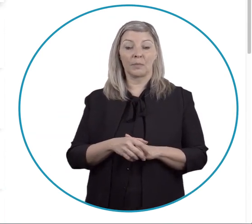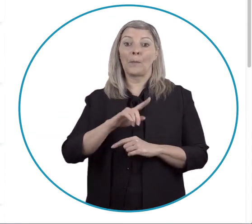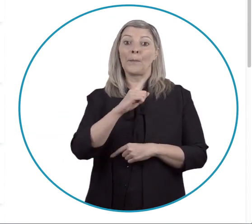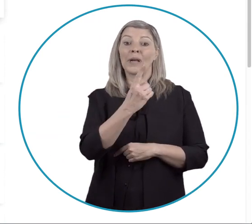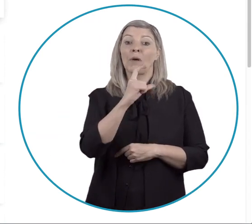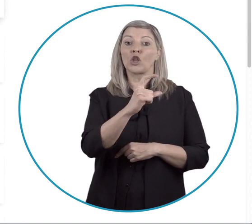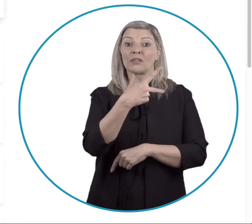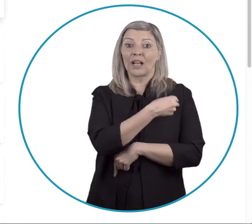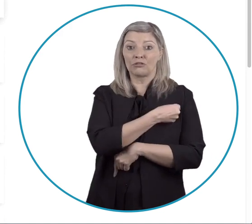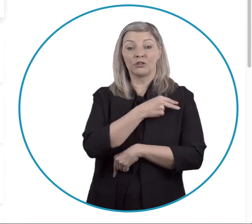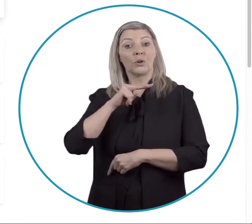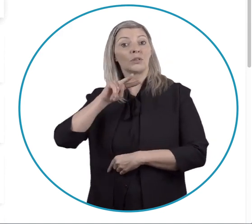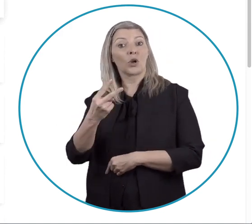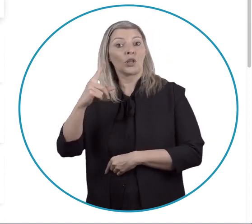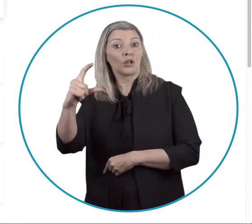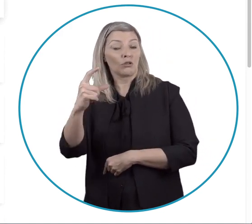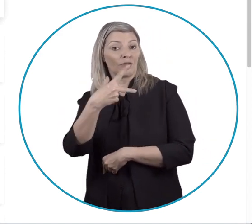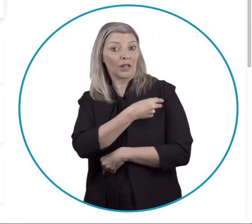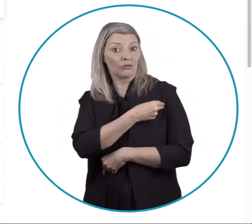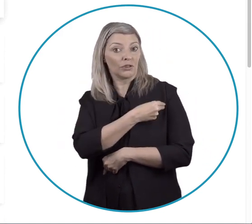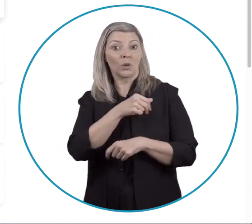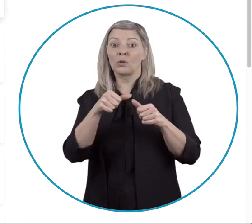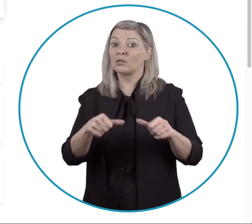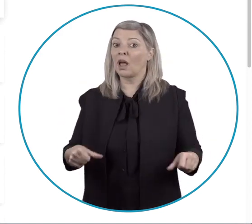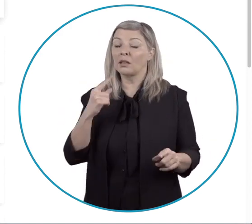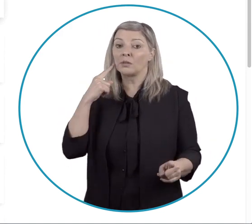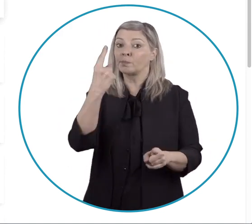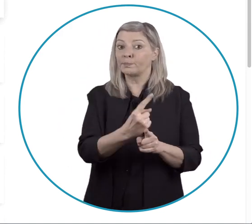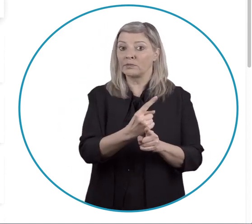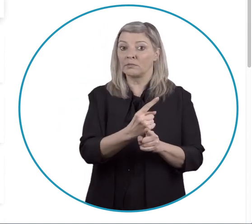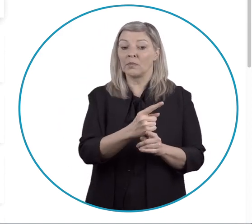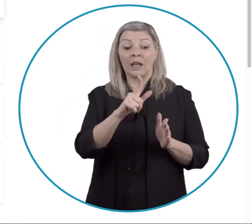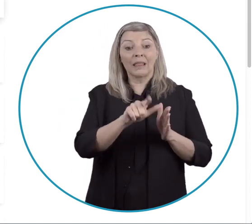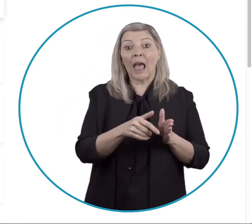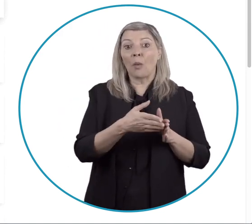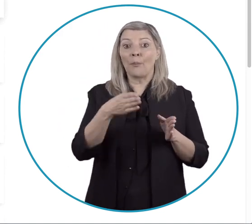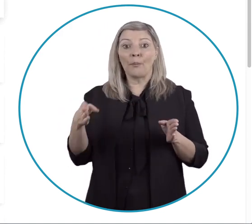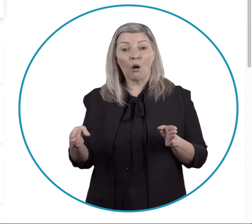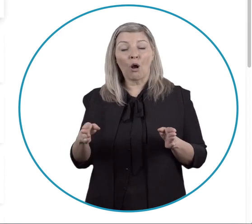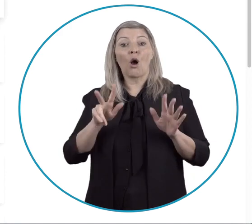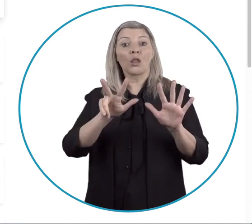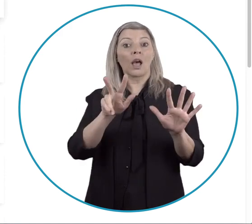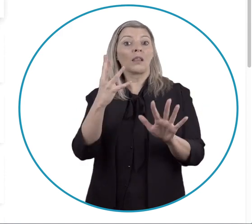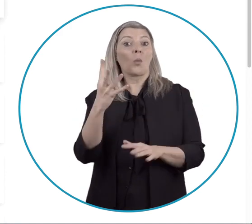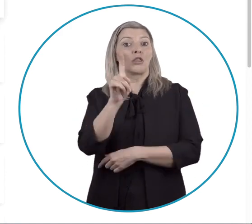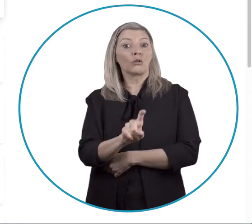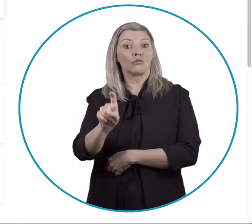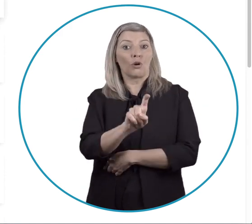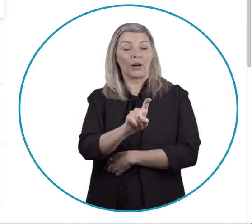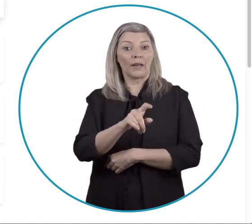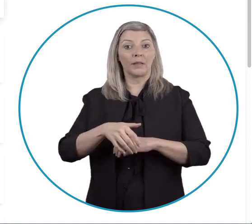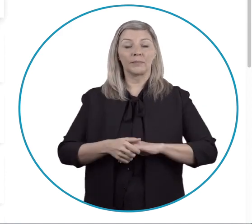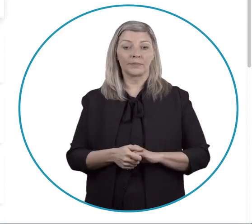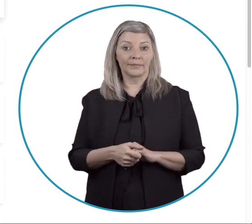Il presidio sarà lo stesso sia per la data della prima somministrazione del vaccino Sia per la data relativa al richiamo,